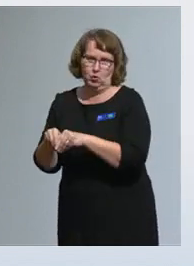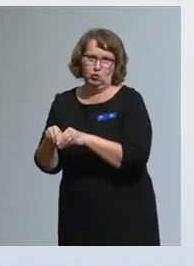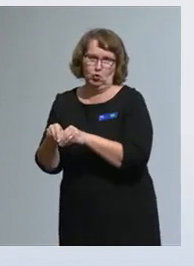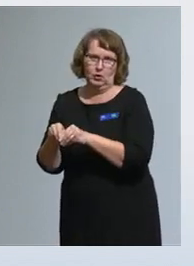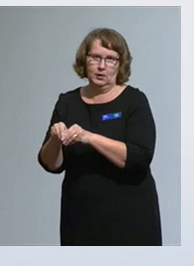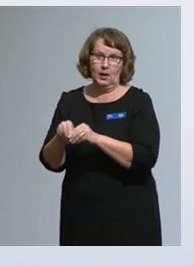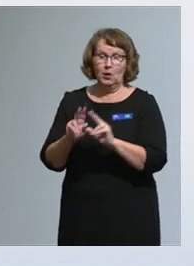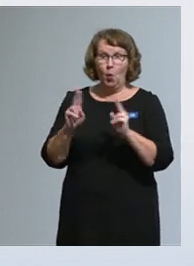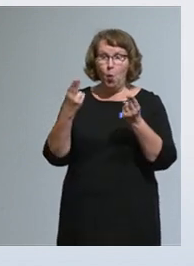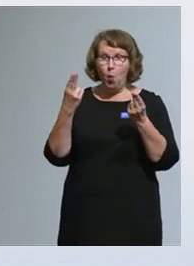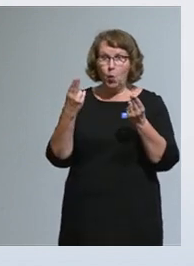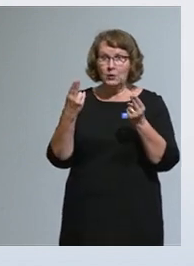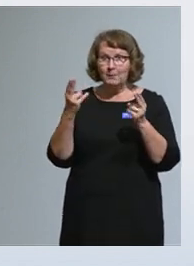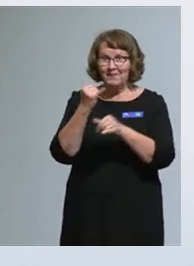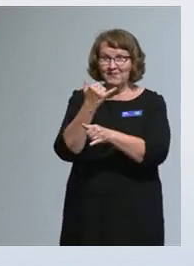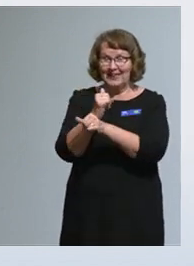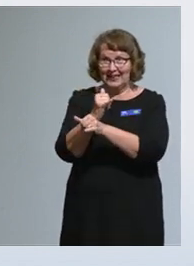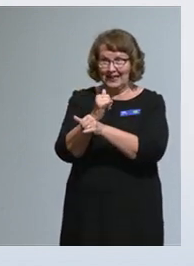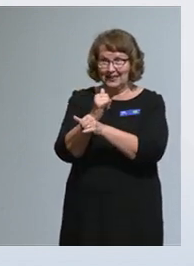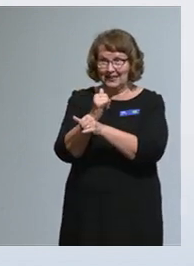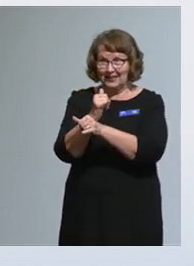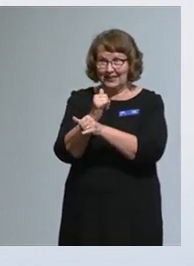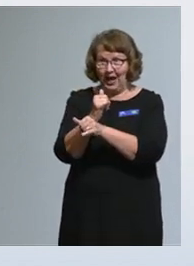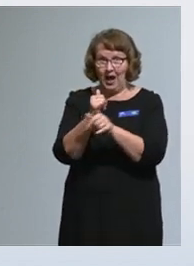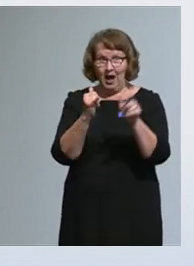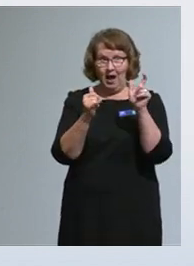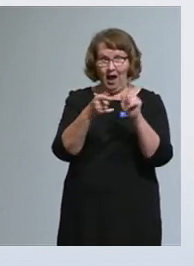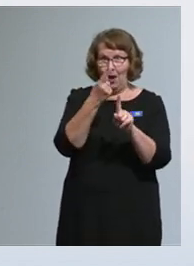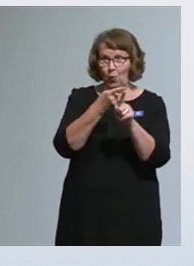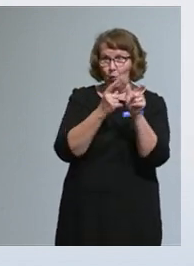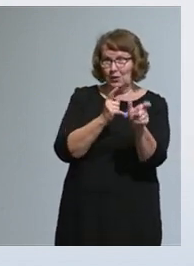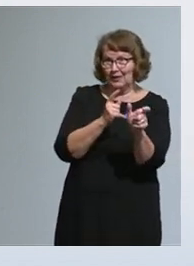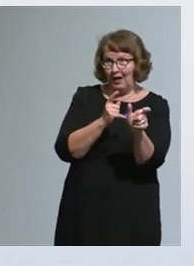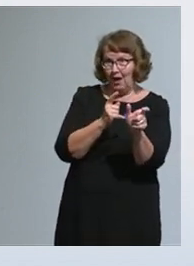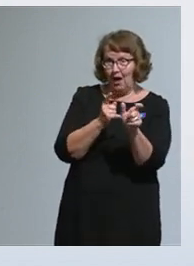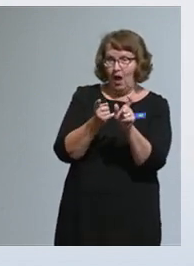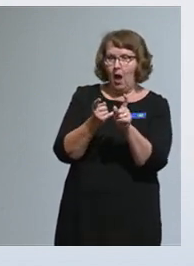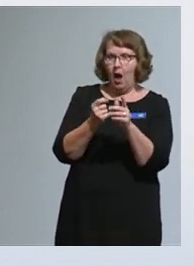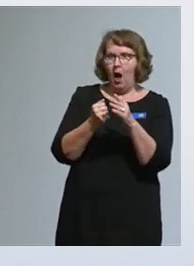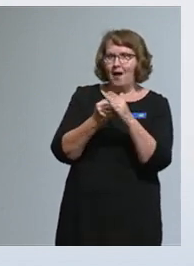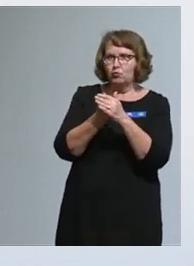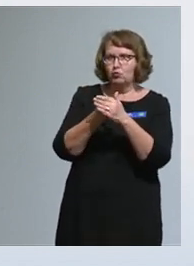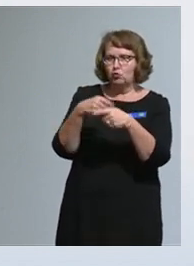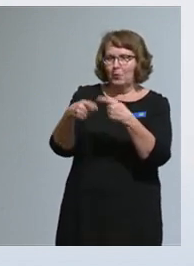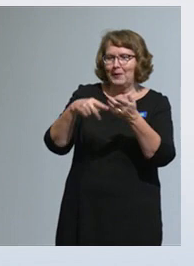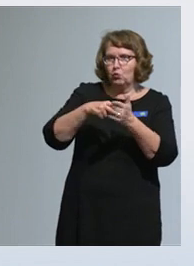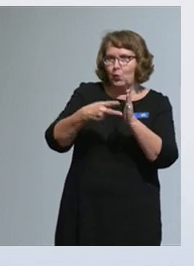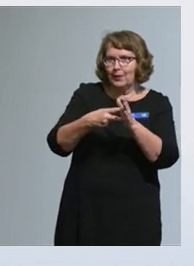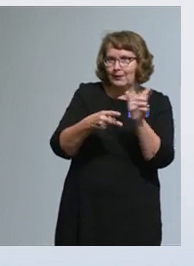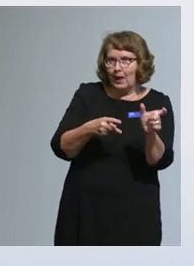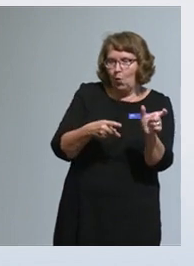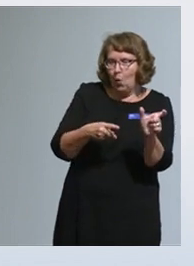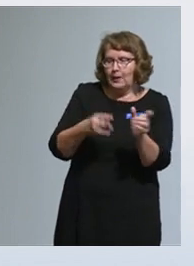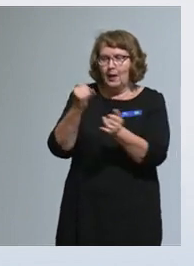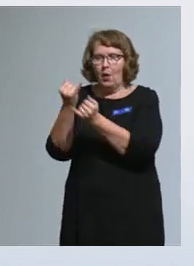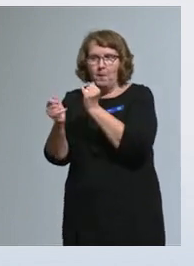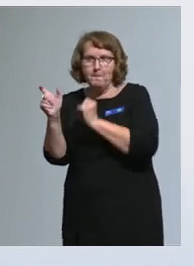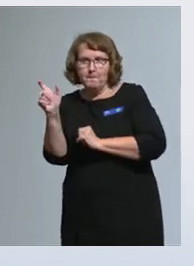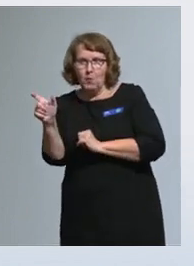vihreällä kuvatut alueet, eli tämän prosessin alun avustustoiminnan suunnittelu, ja prosessin lopussa oleva